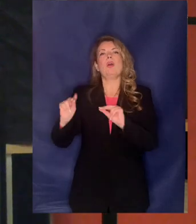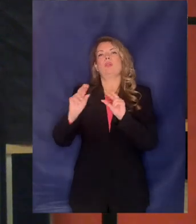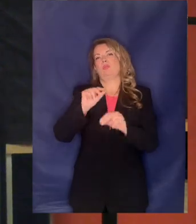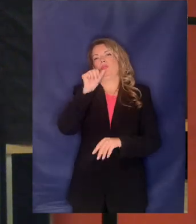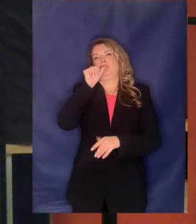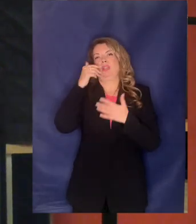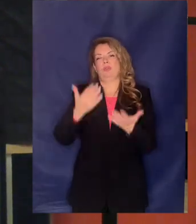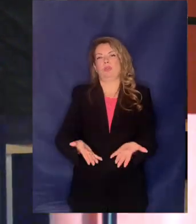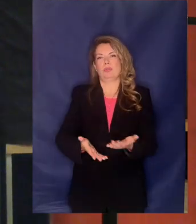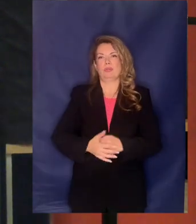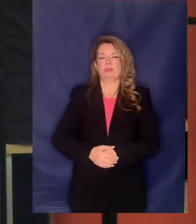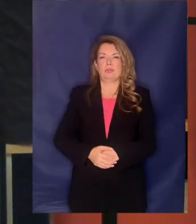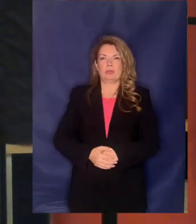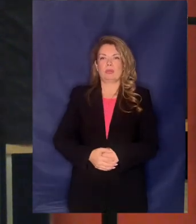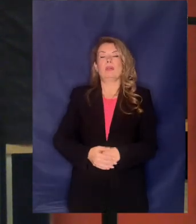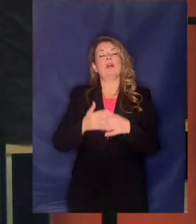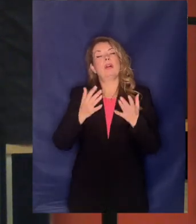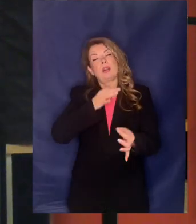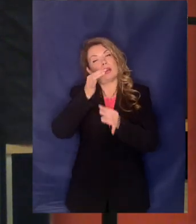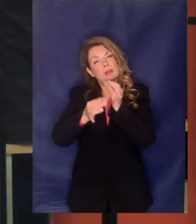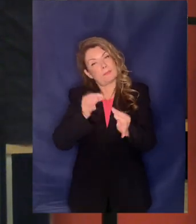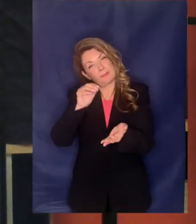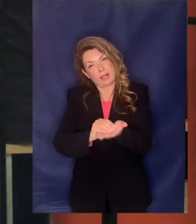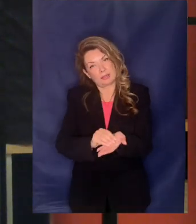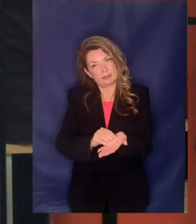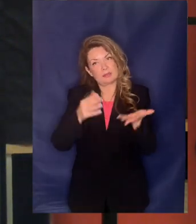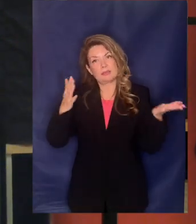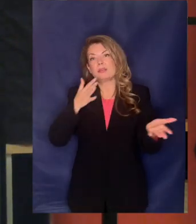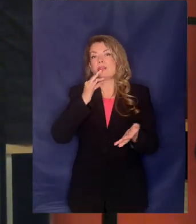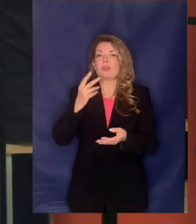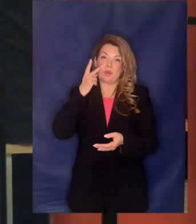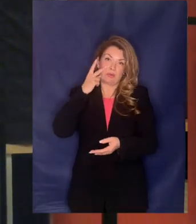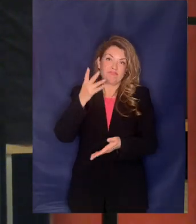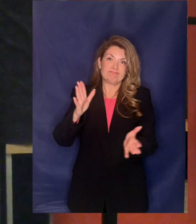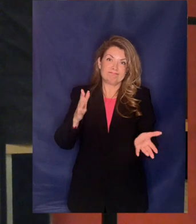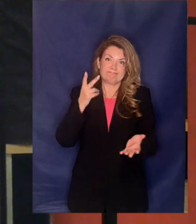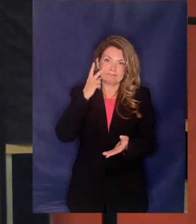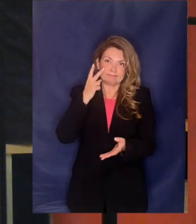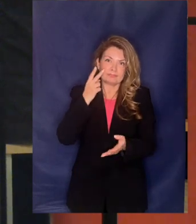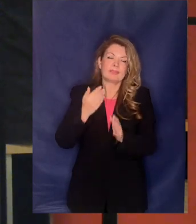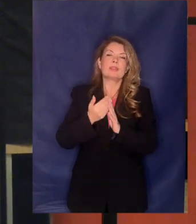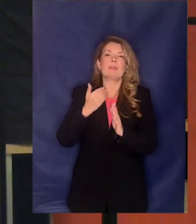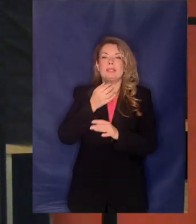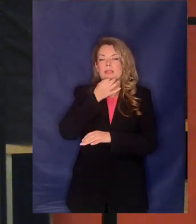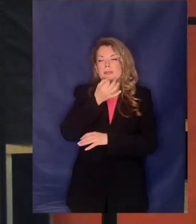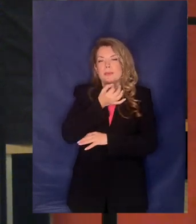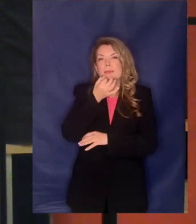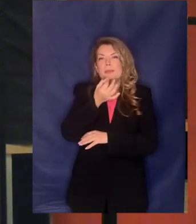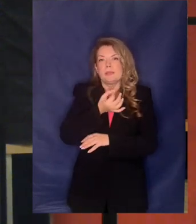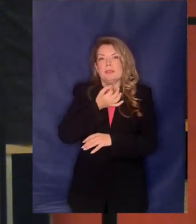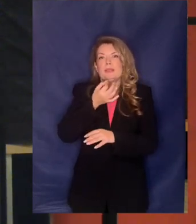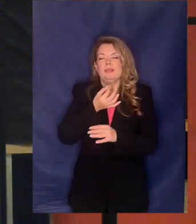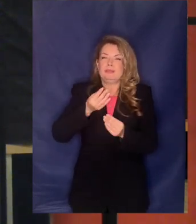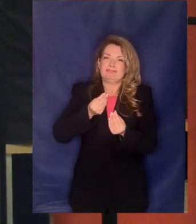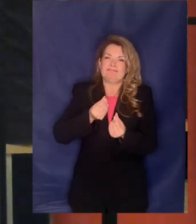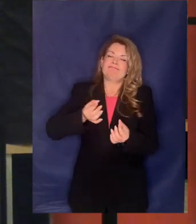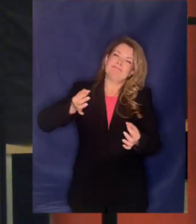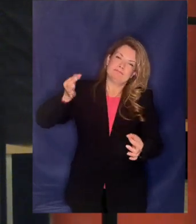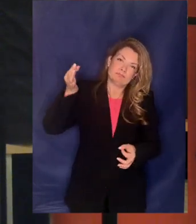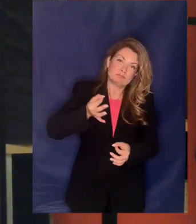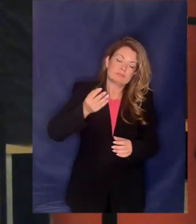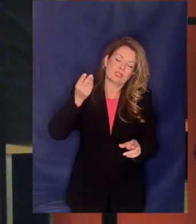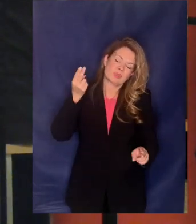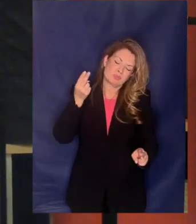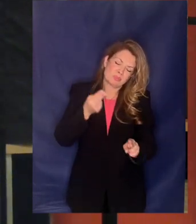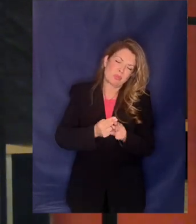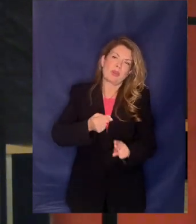στρατεύμα αλλά σας ξαναλέω γιατί θα είδατε πώς παλόταν η φωνή της ότι είναι πάρα πολύ σπουδαίο ότι όταν μιλάμε